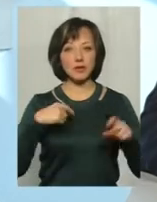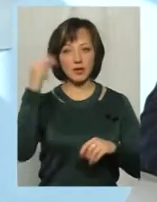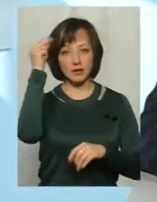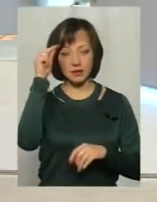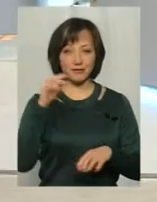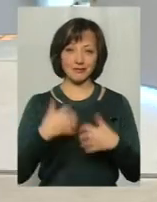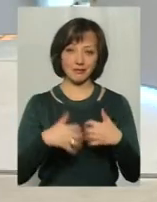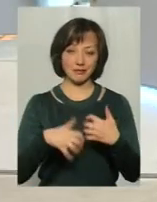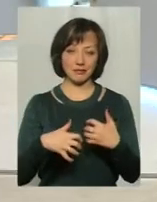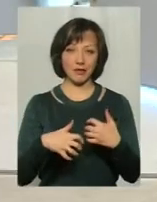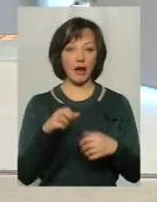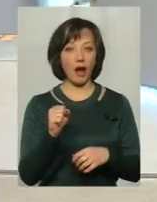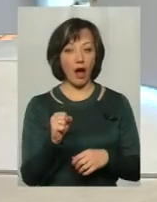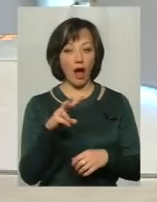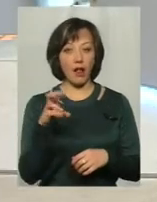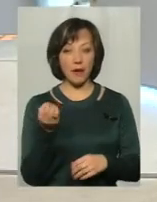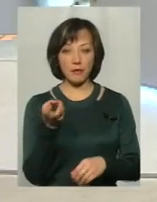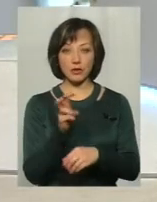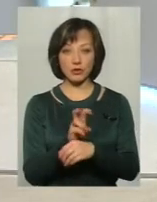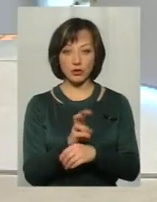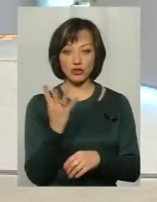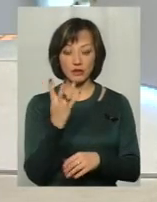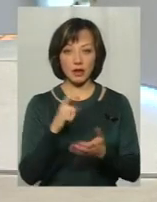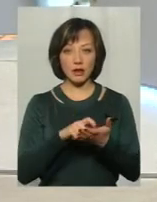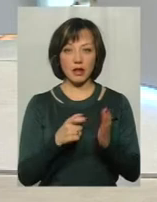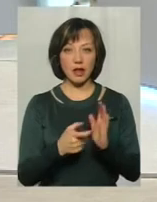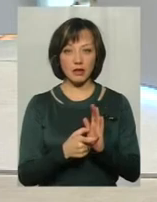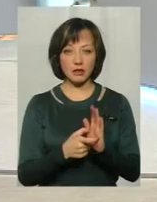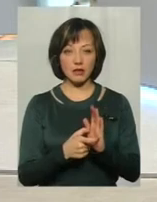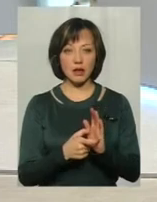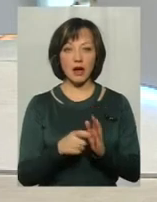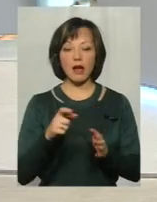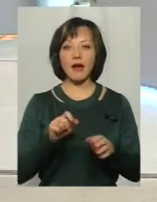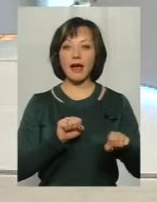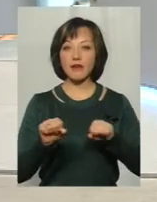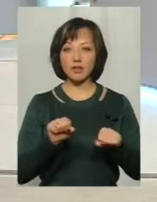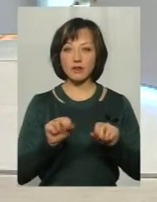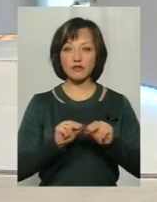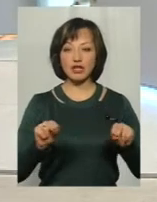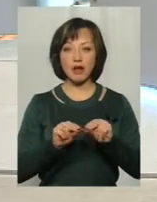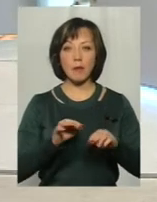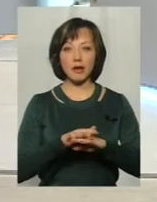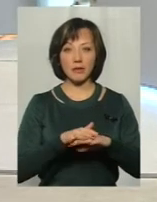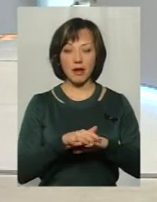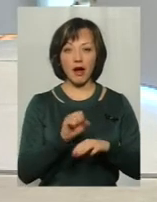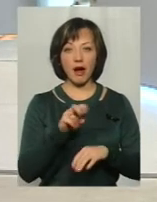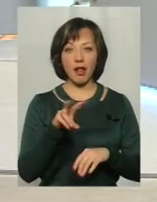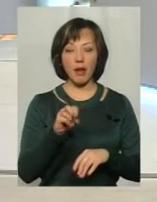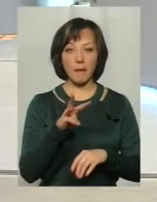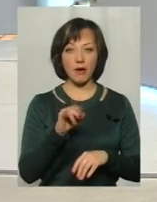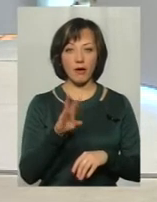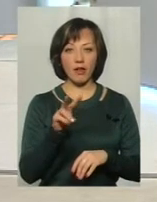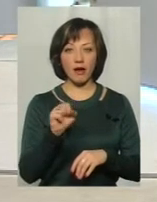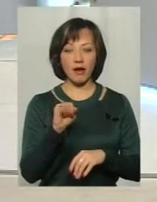досить таки посередньо, але прийшовши тоді в четвертий клас, ось класний керівник, вчитель математики, Алла Миколаїна, яка